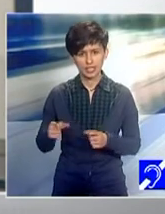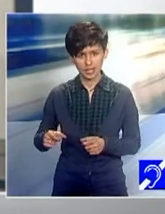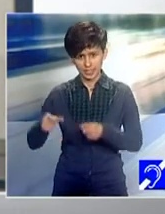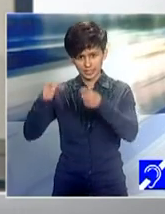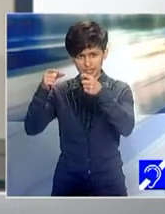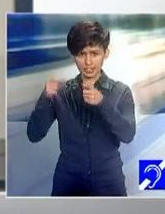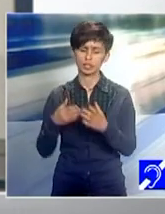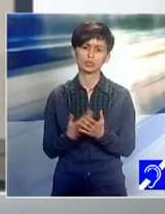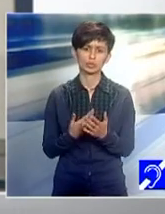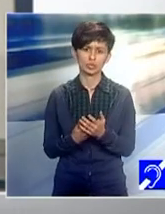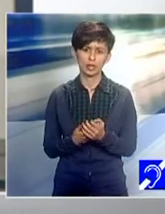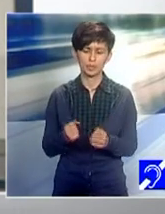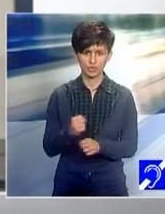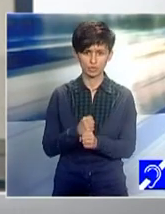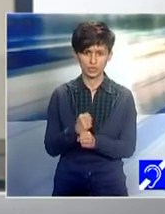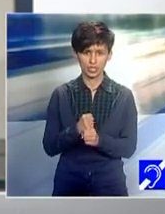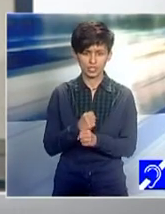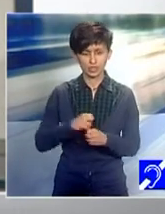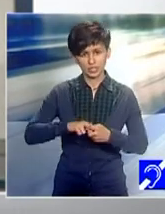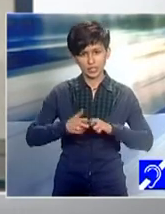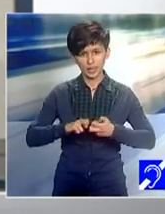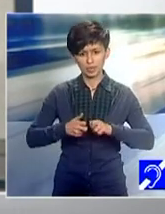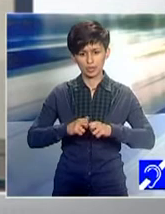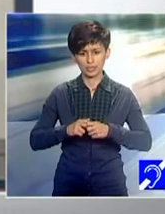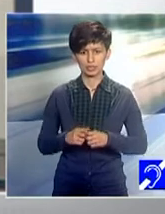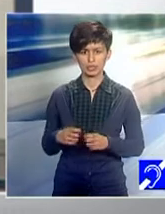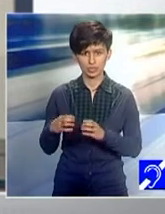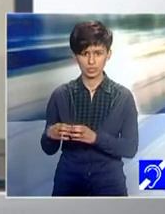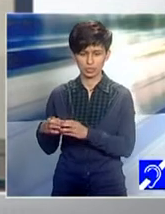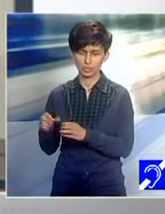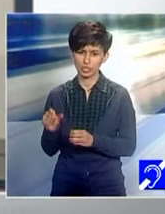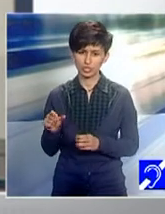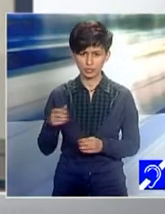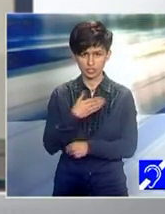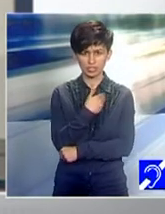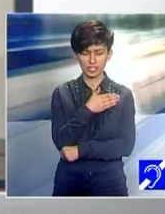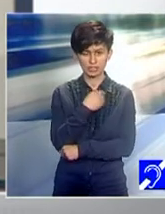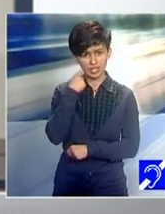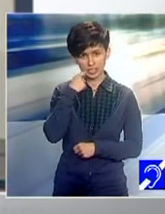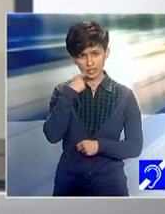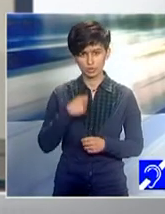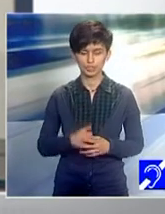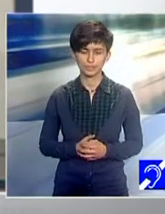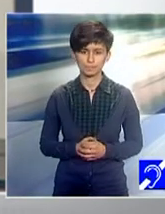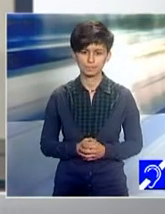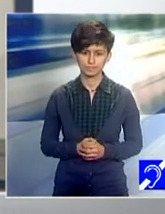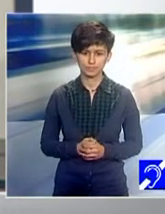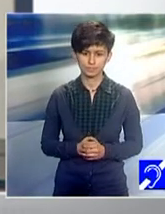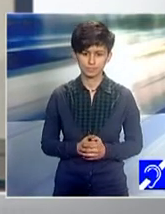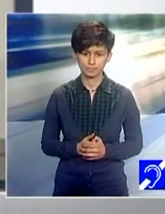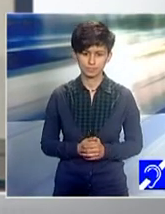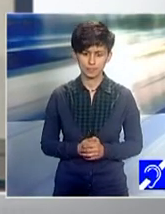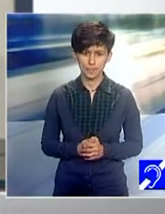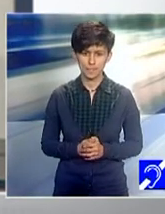pentru Studuirea Problemelor Minorităților Naționale din Cluj, cu domnul profesor Iștvan